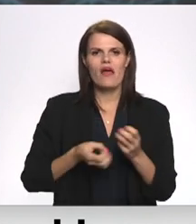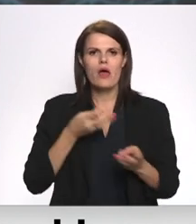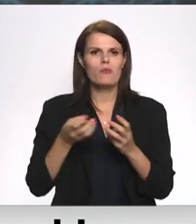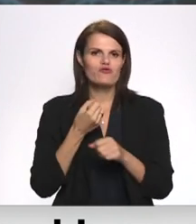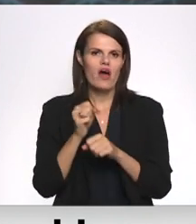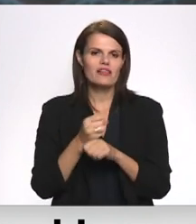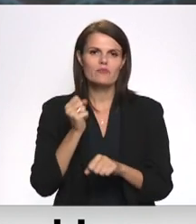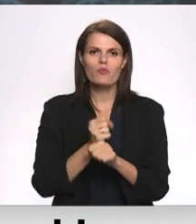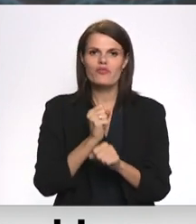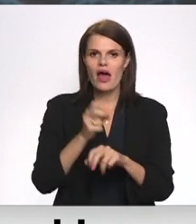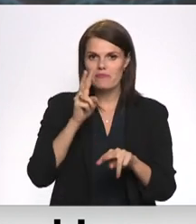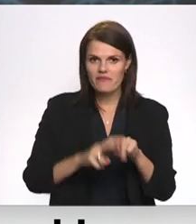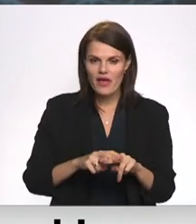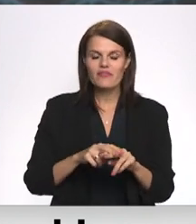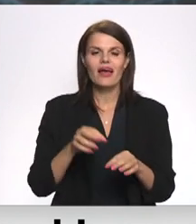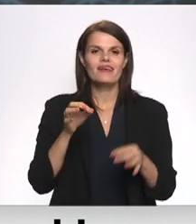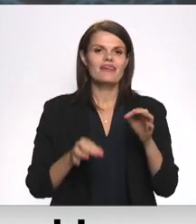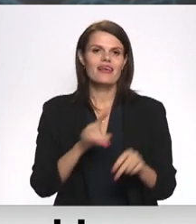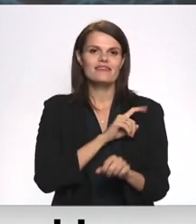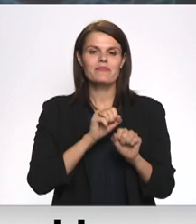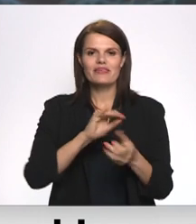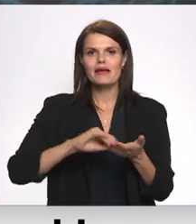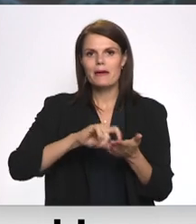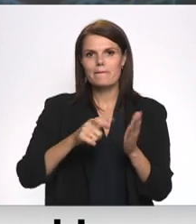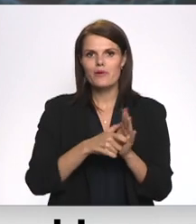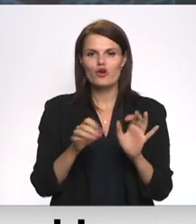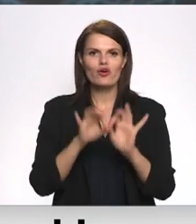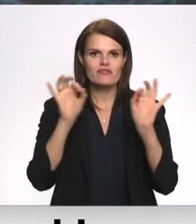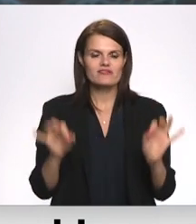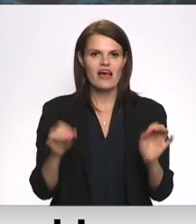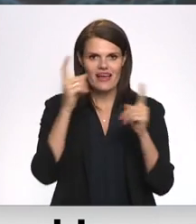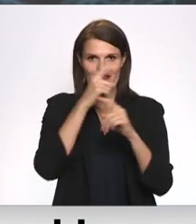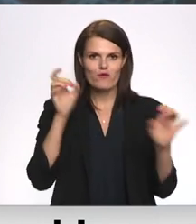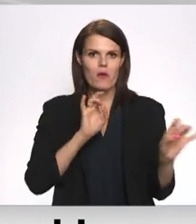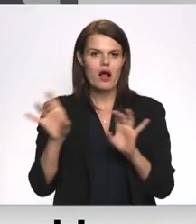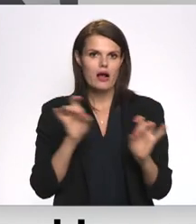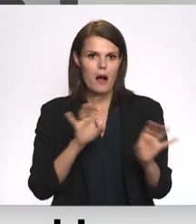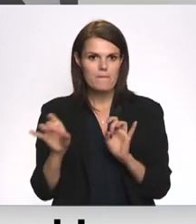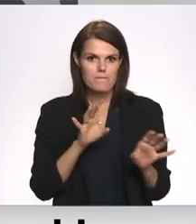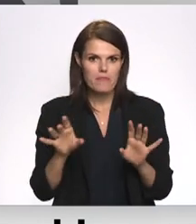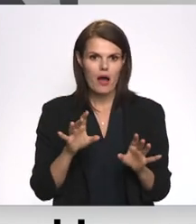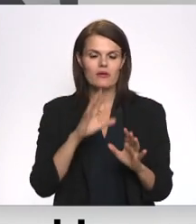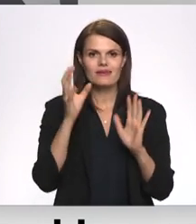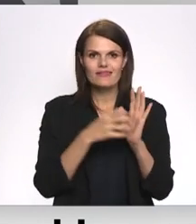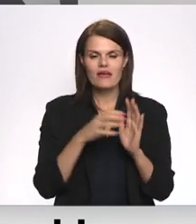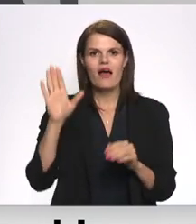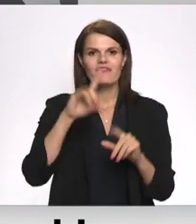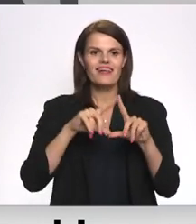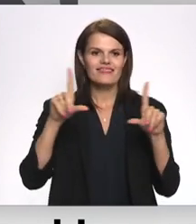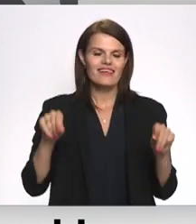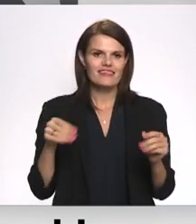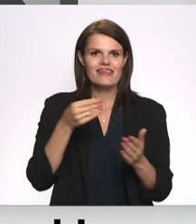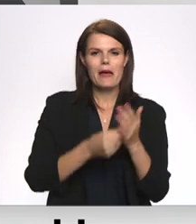Tiesības arga birojas šodien sāk īpašu informatīvo kampaņu sociālajos tīklos. Kampaņas se ir kādas valsts iestādas